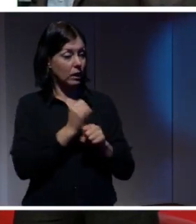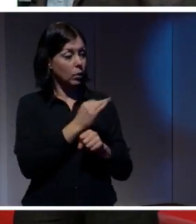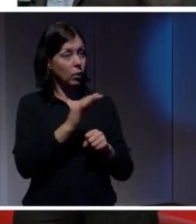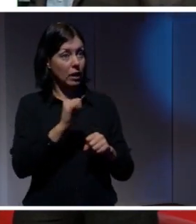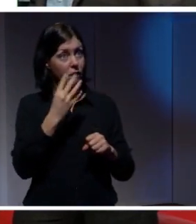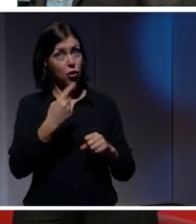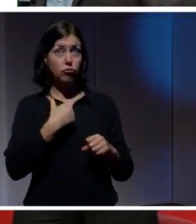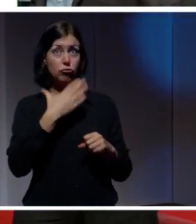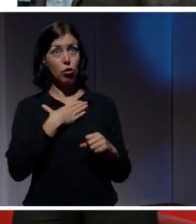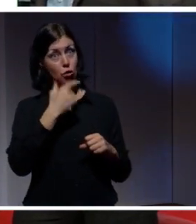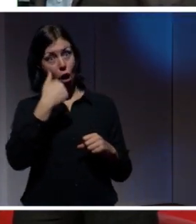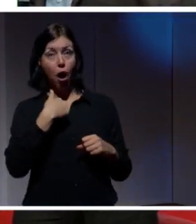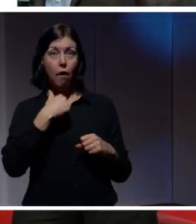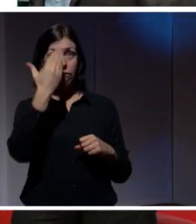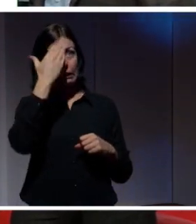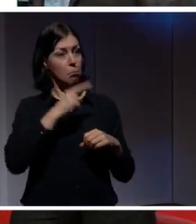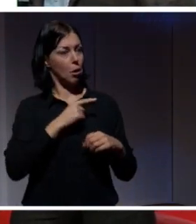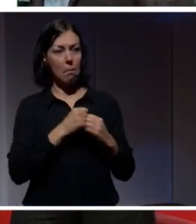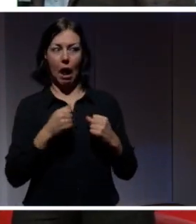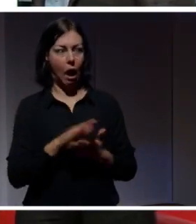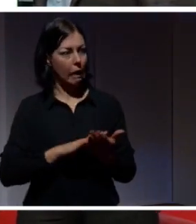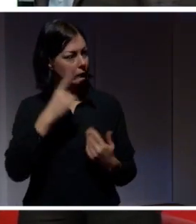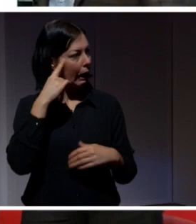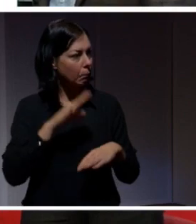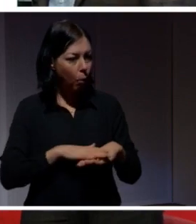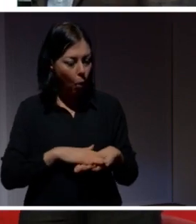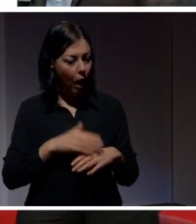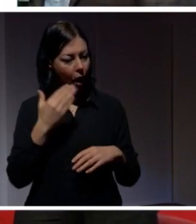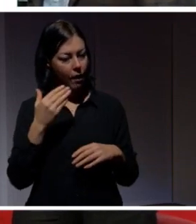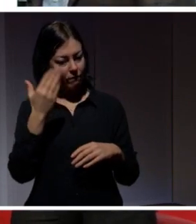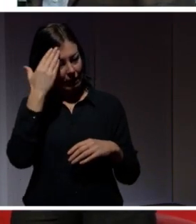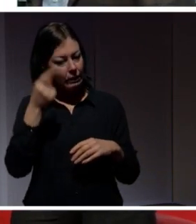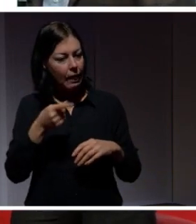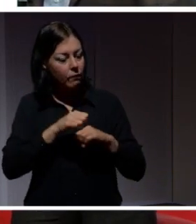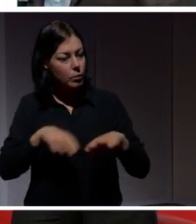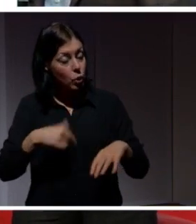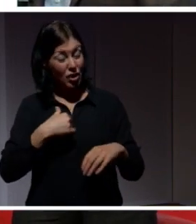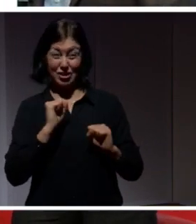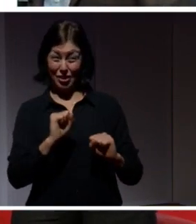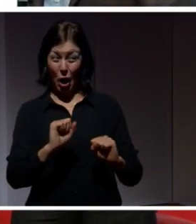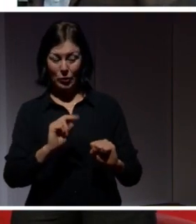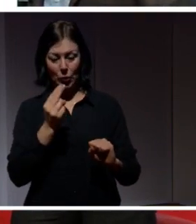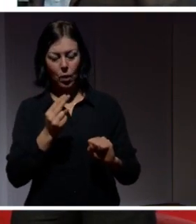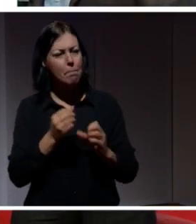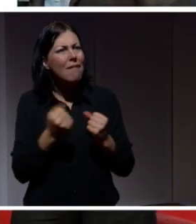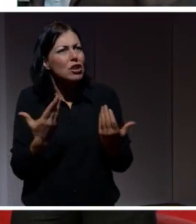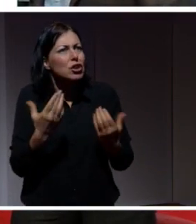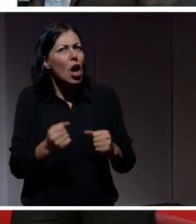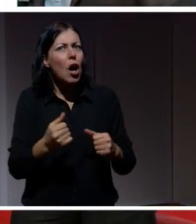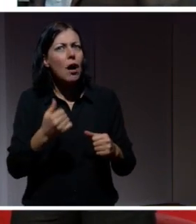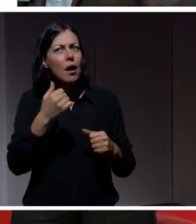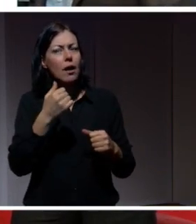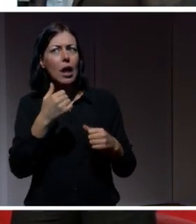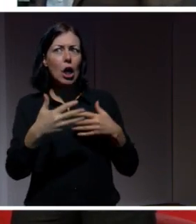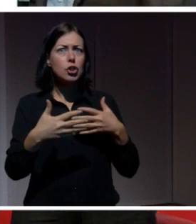kompetens. Det har aldrig fallit mig in och leta efter den här informationen. Jag kommer att göra det den här veckan. Men så tänker jag, vad ska jag göra med den informationen? Vill jag att de